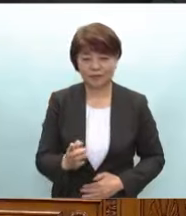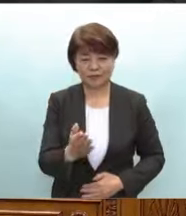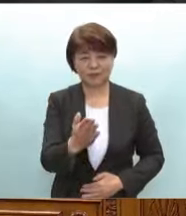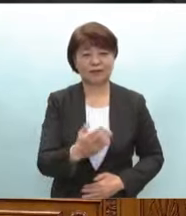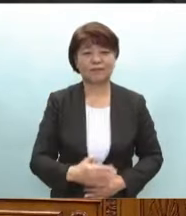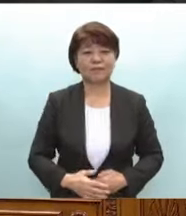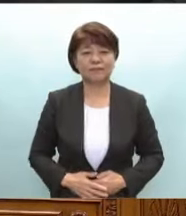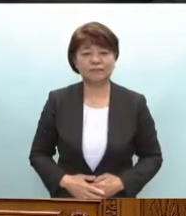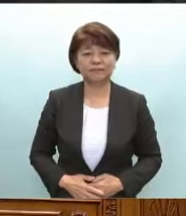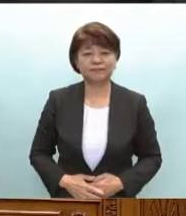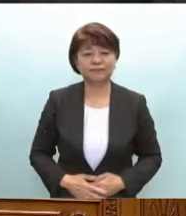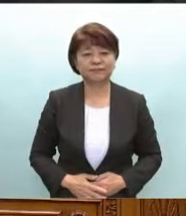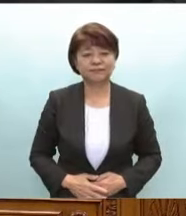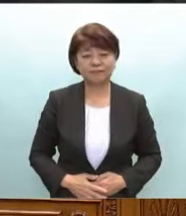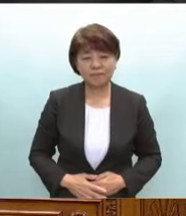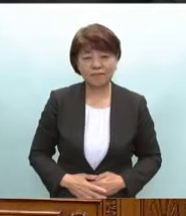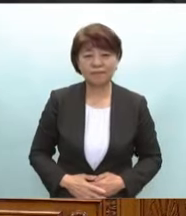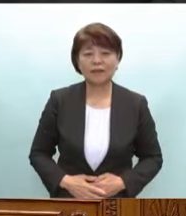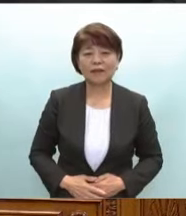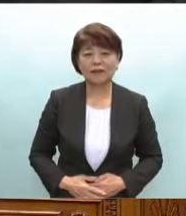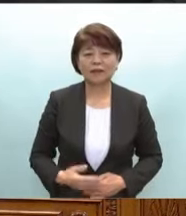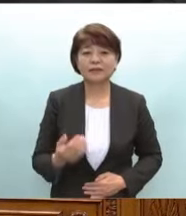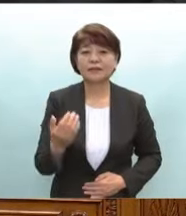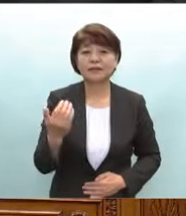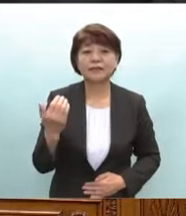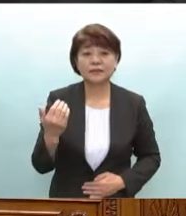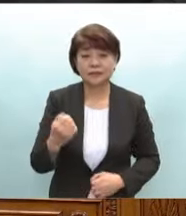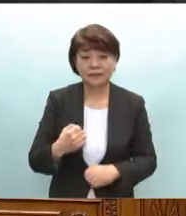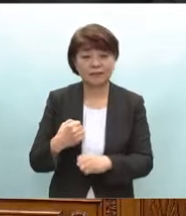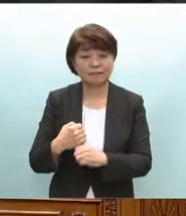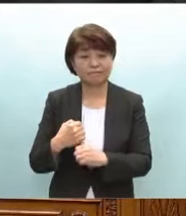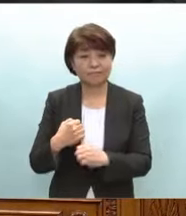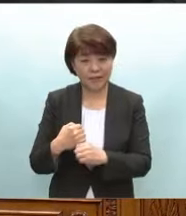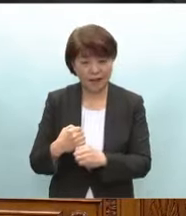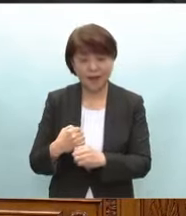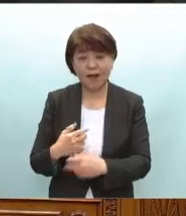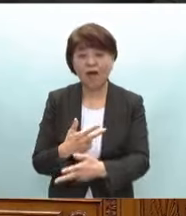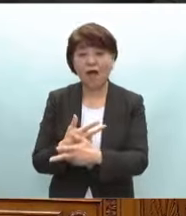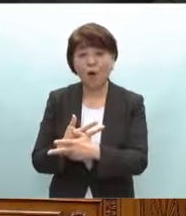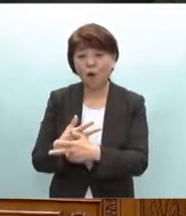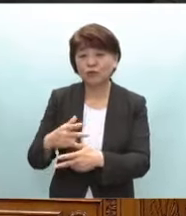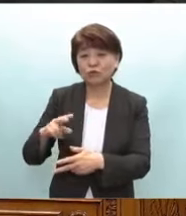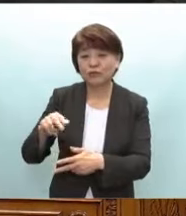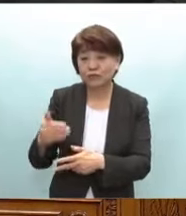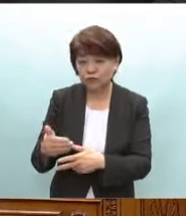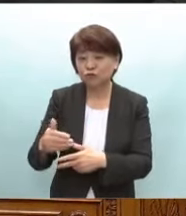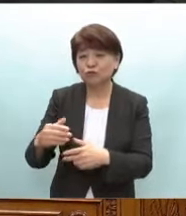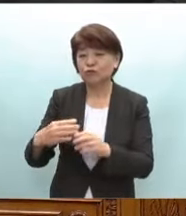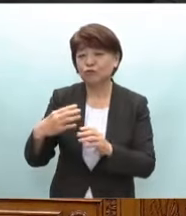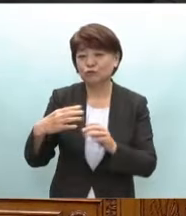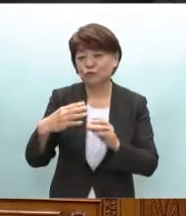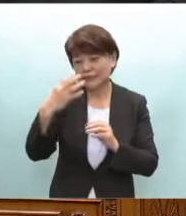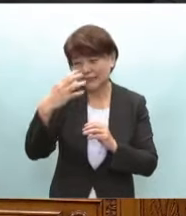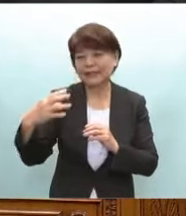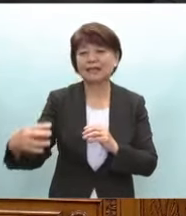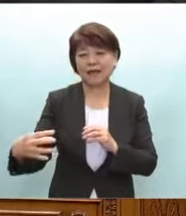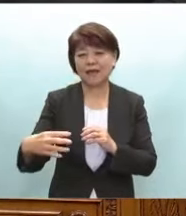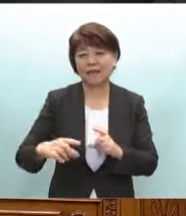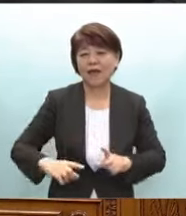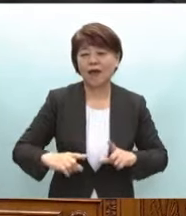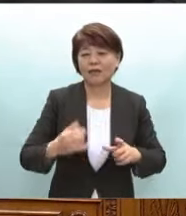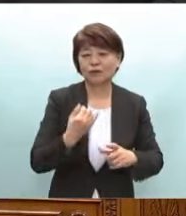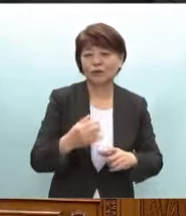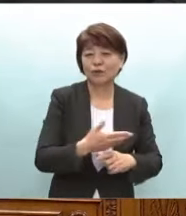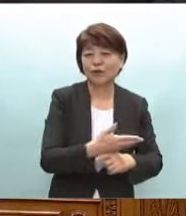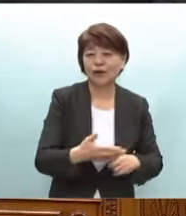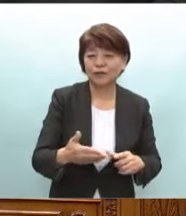えを伺いますそして先陣の苦心の賜物である北陸新幹線ですが東海道新幹線の開